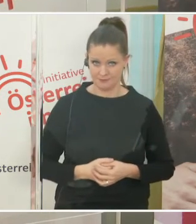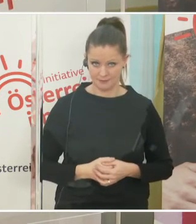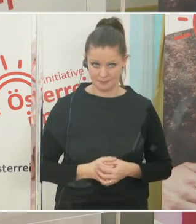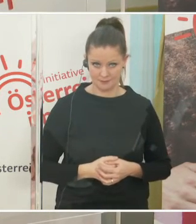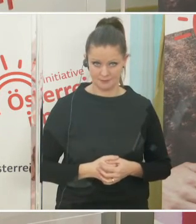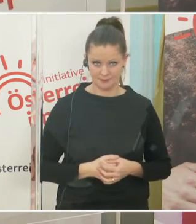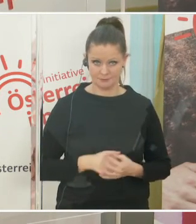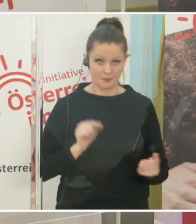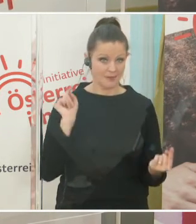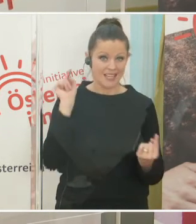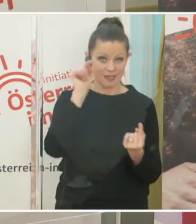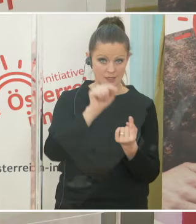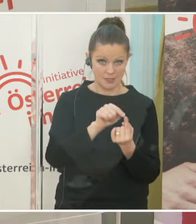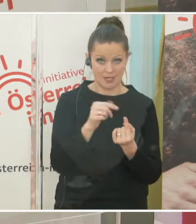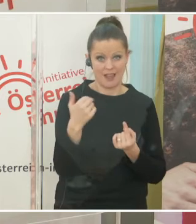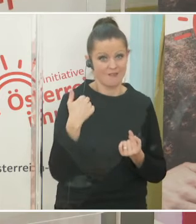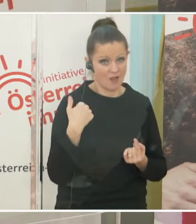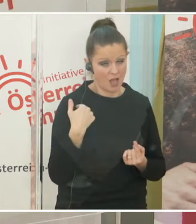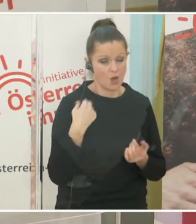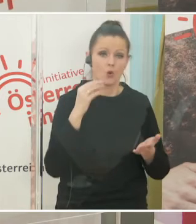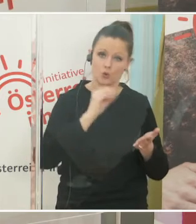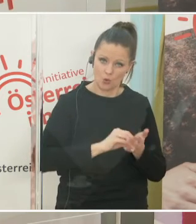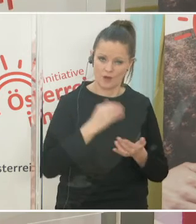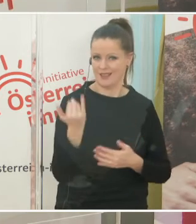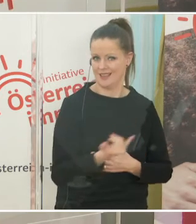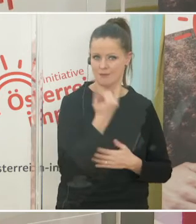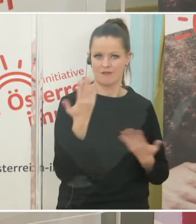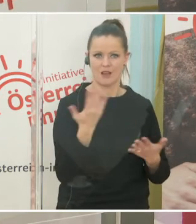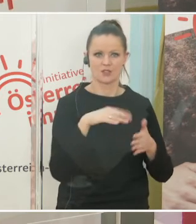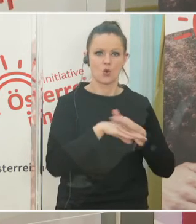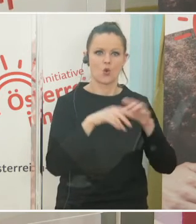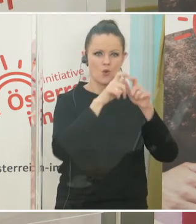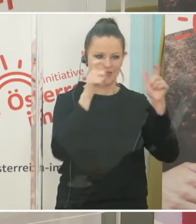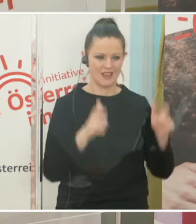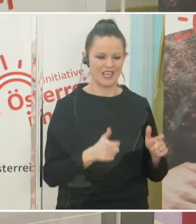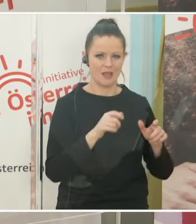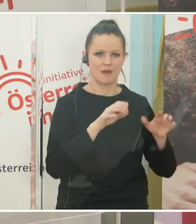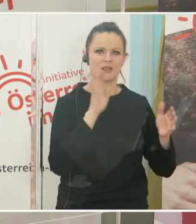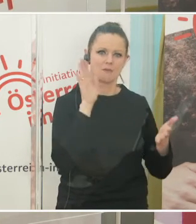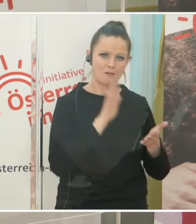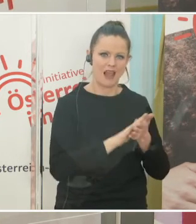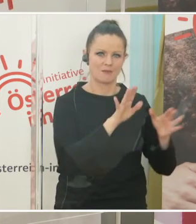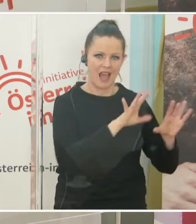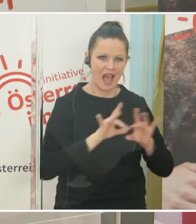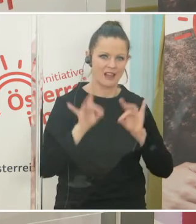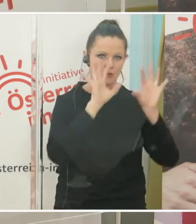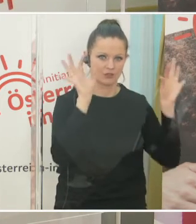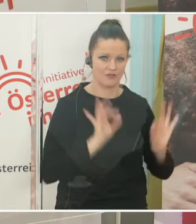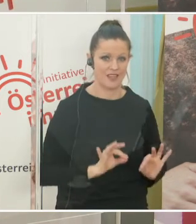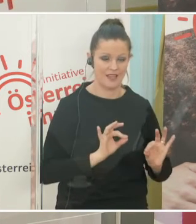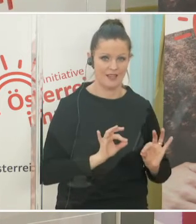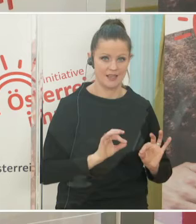Das Ziel war und ist es immer, unsere Unternehmen handlungsfähig zu halten, aber vor allen Dingen die Sicherheit und